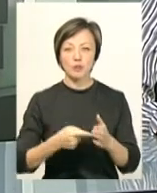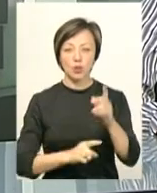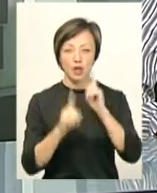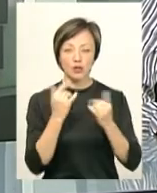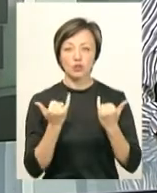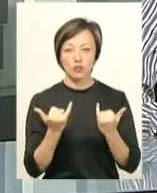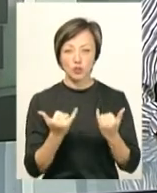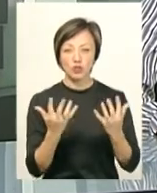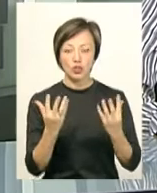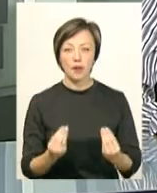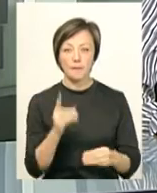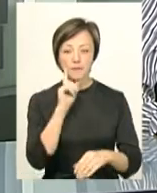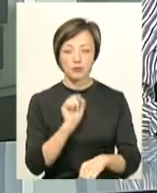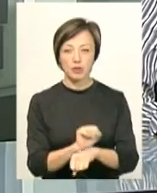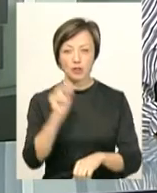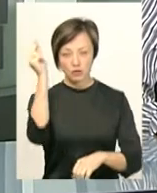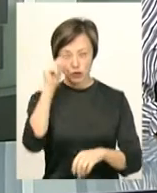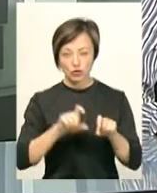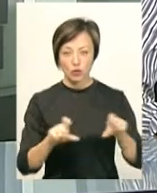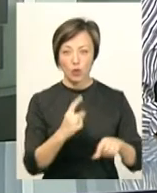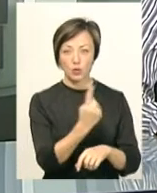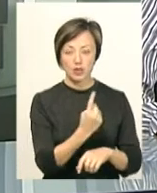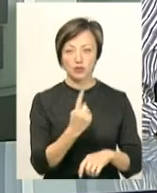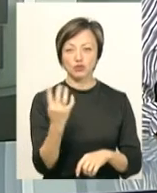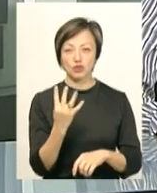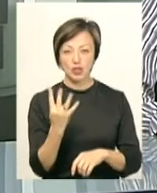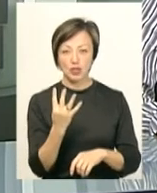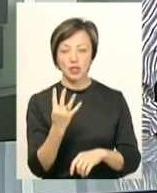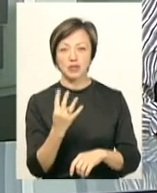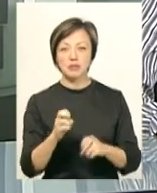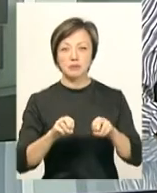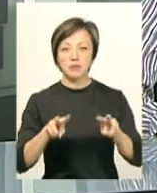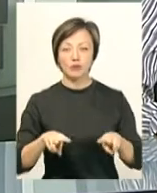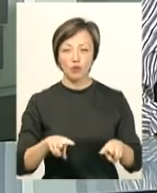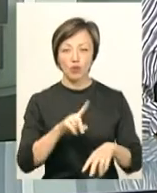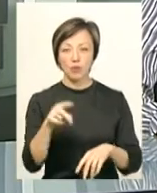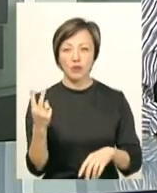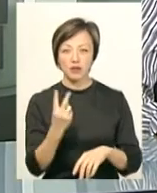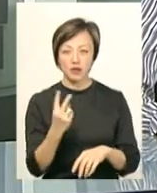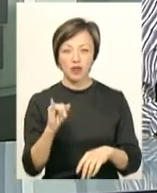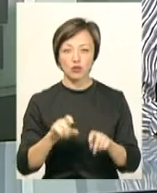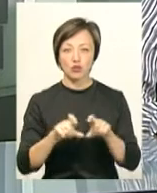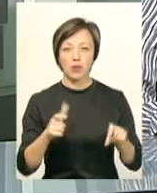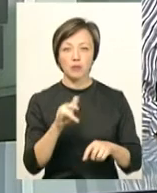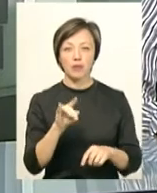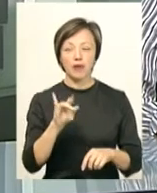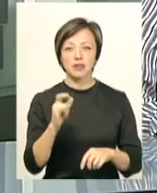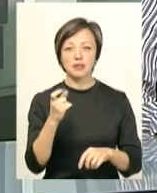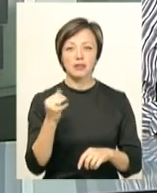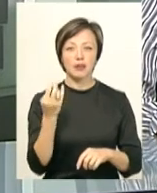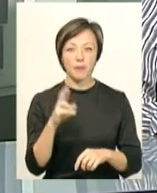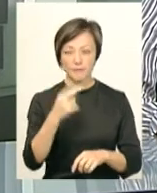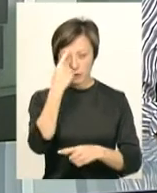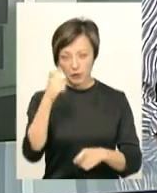з сьогоднішнього дня призупинено навчання в школах номер один, номер чотири, спеціалізовані номер два та в школі-гімназії. Про це